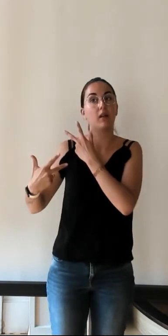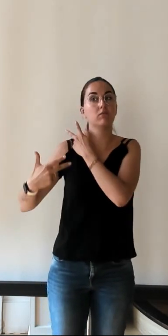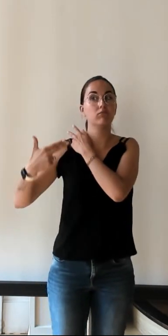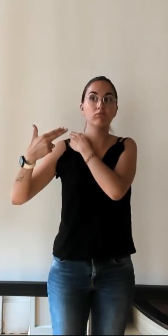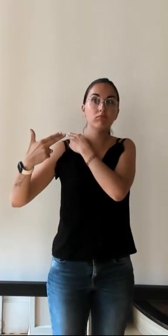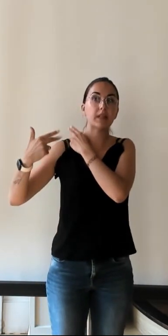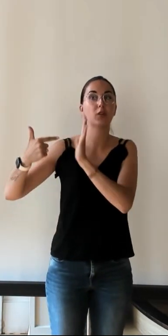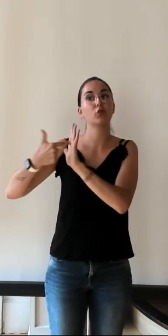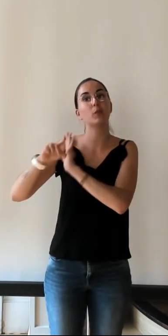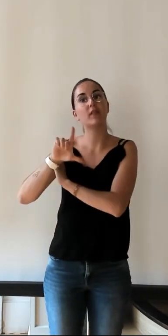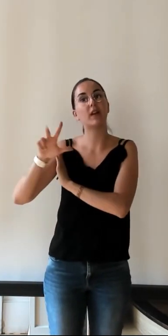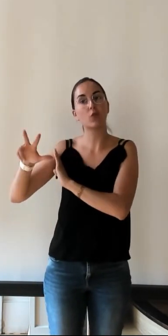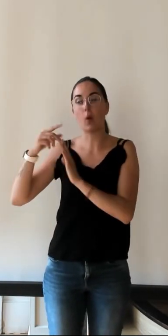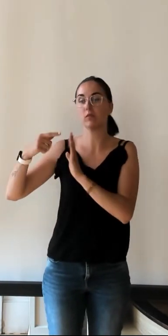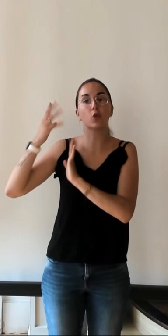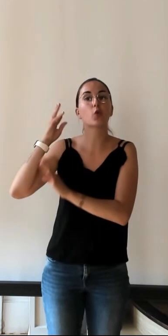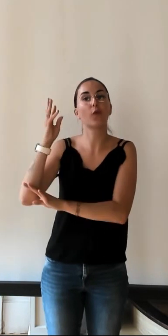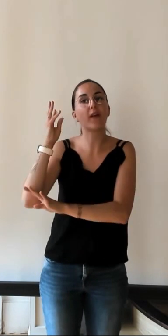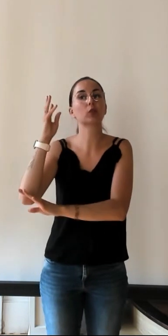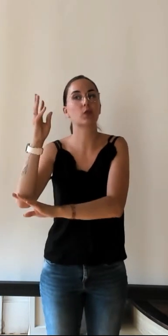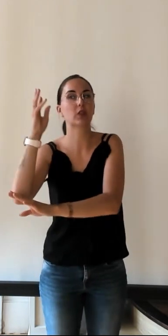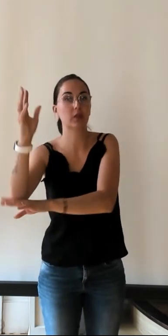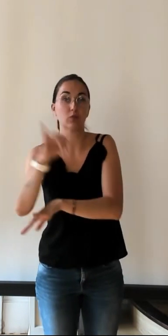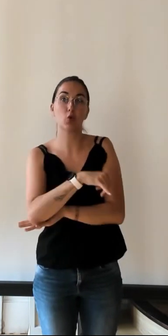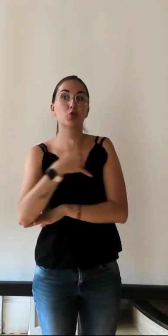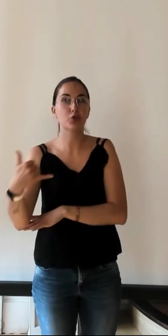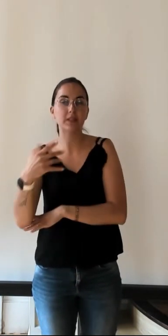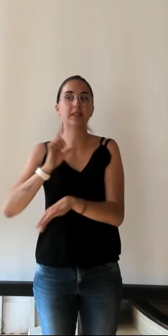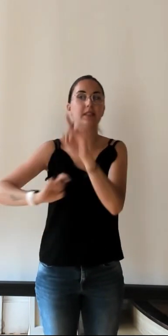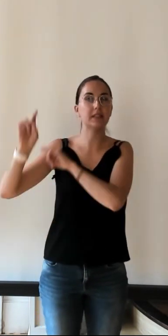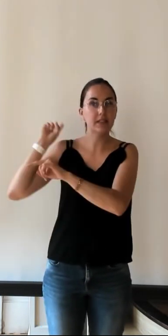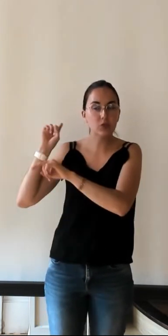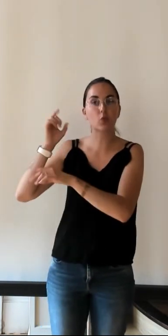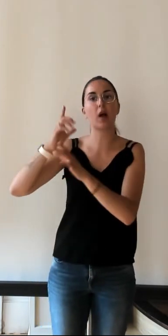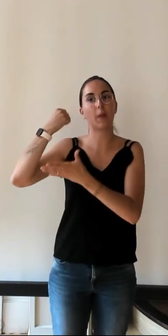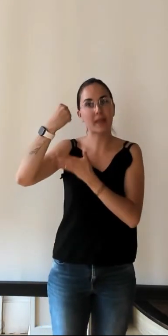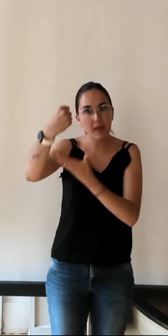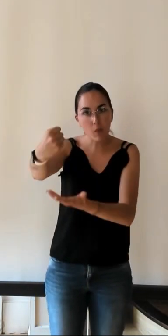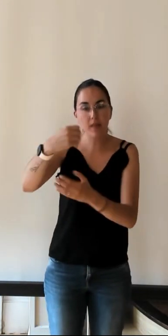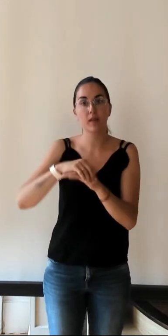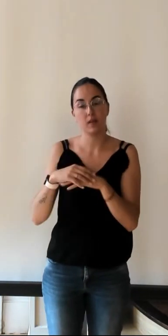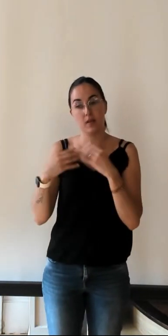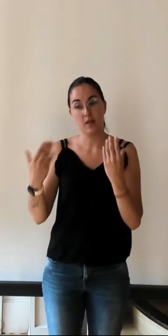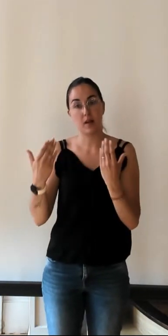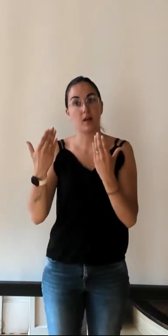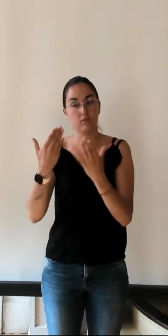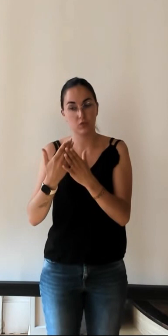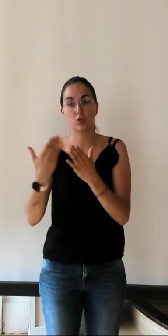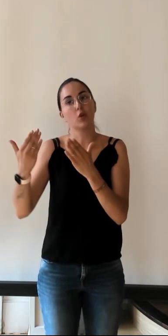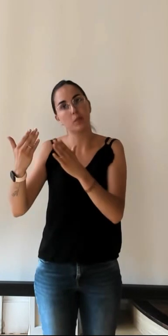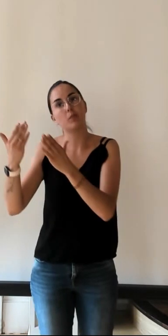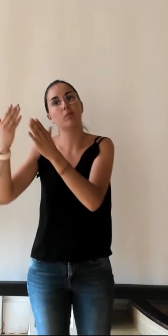de la ville de Tours, dans le cadre des jeudis de l'Histoire du patrimoine, confortera le partenariat avec les archives